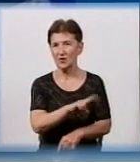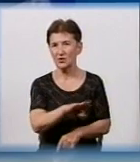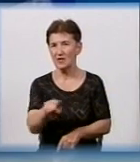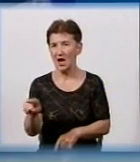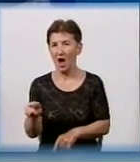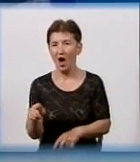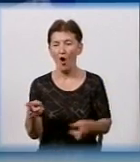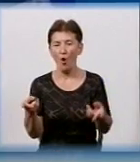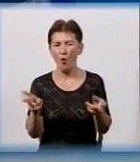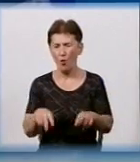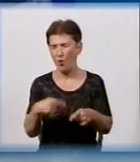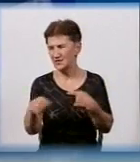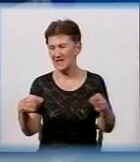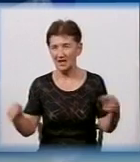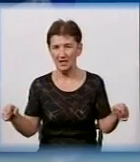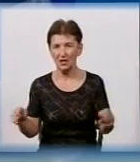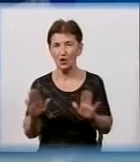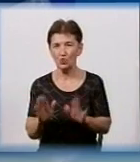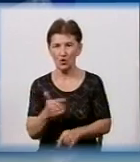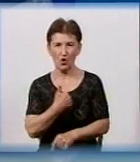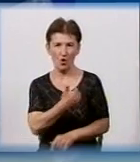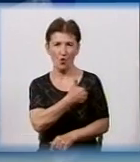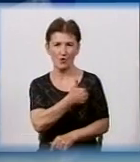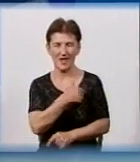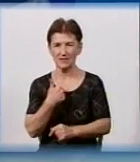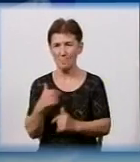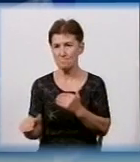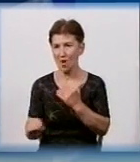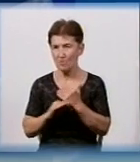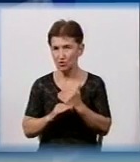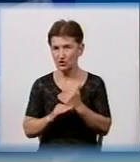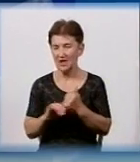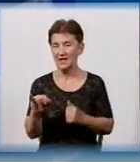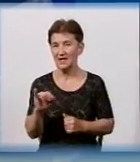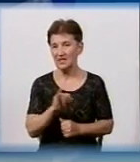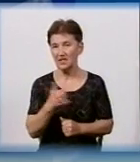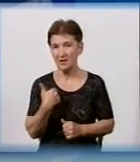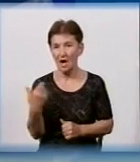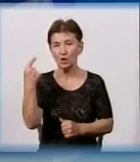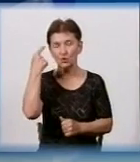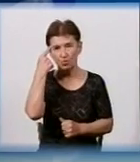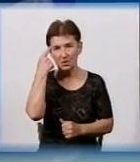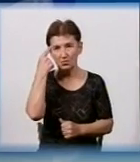організації, вони просто теж хочуть нам допомогти. І я думаю, що